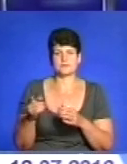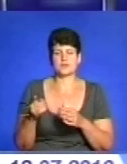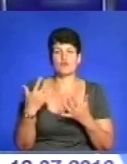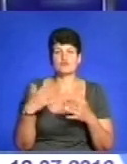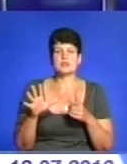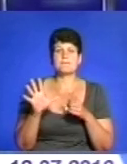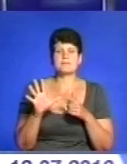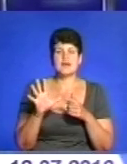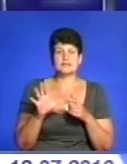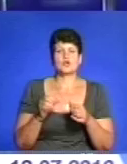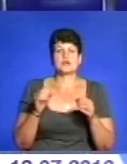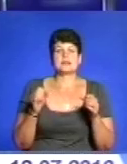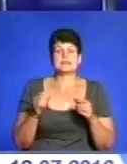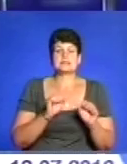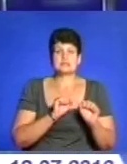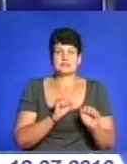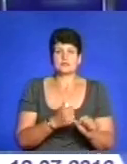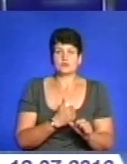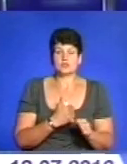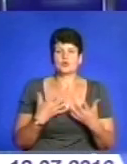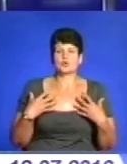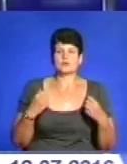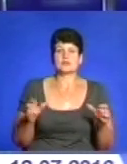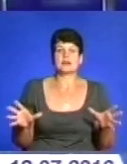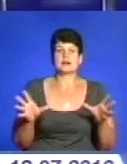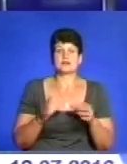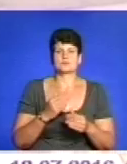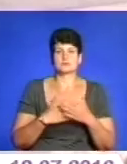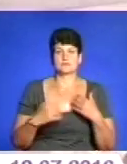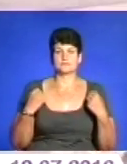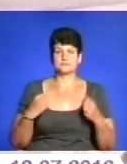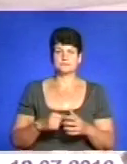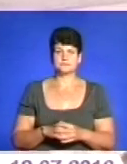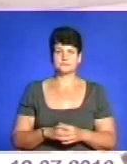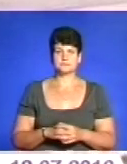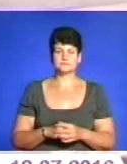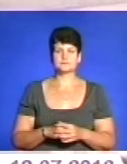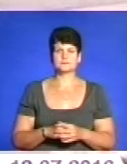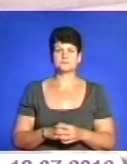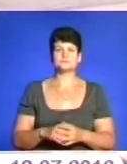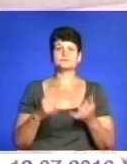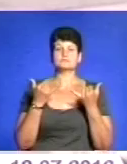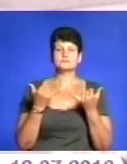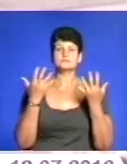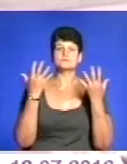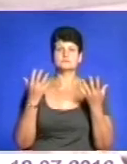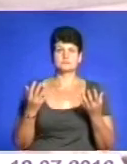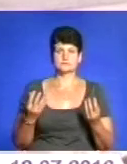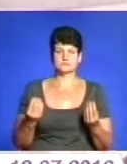п'ятеро захисників України зголосилися оздоровитися разом з інваспортівцями. На сьогоднішній день